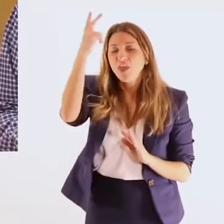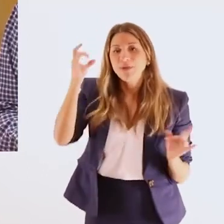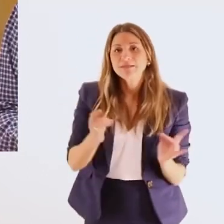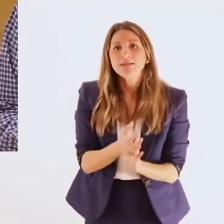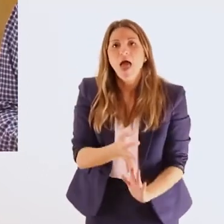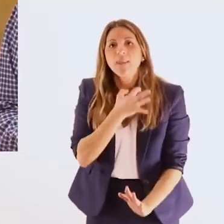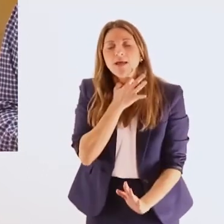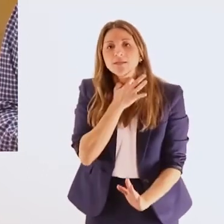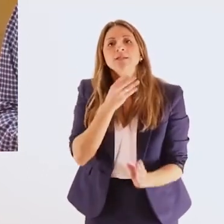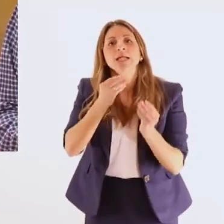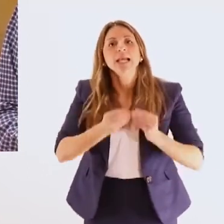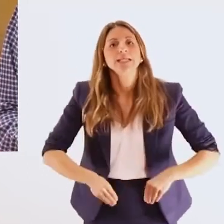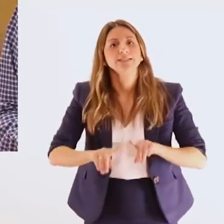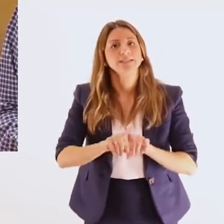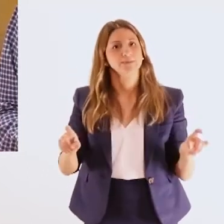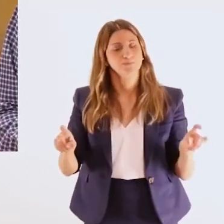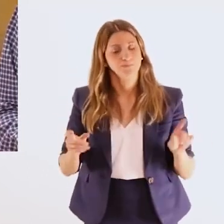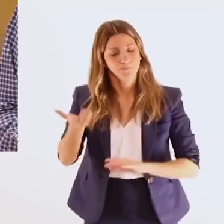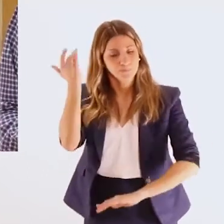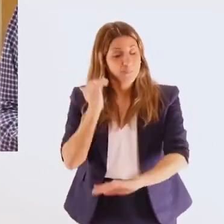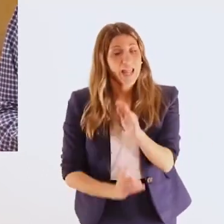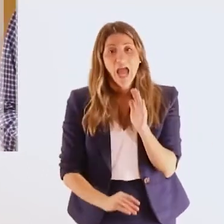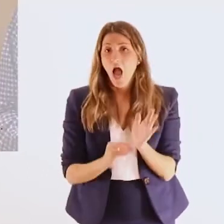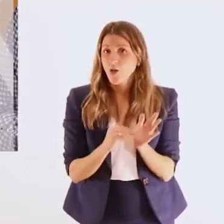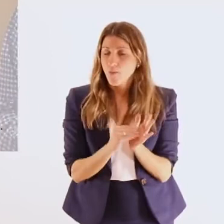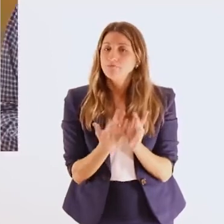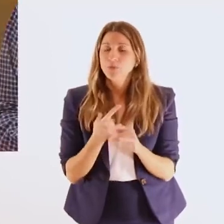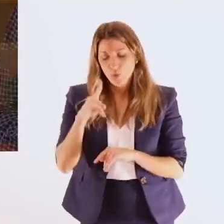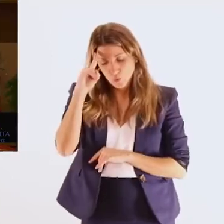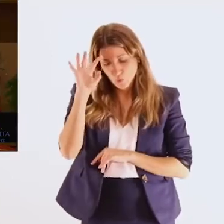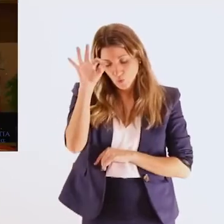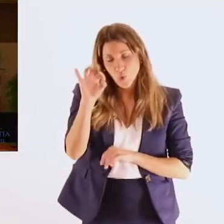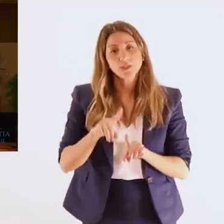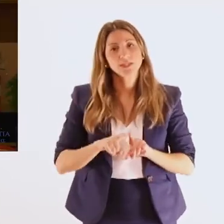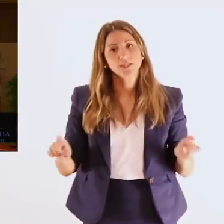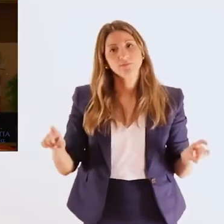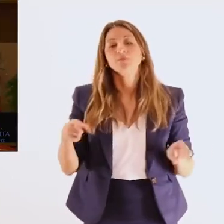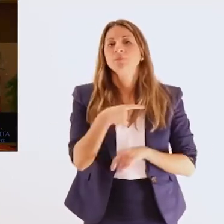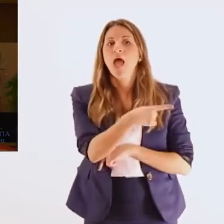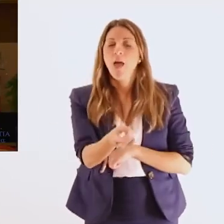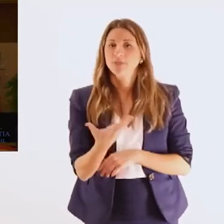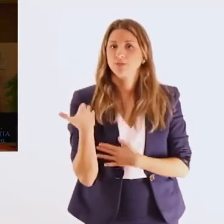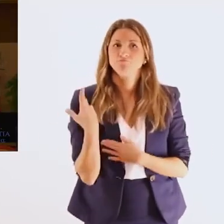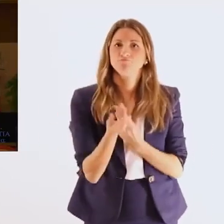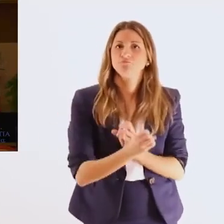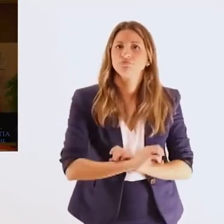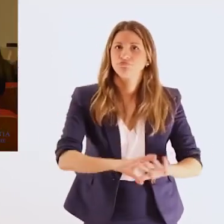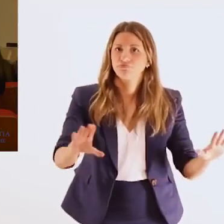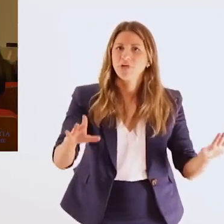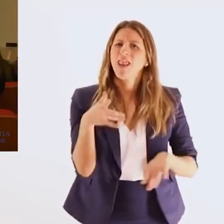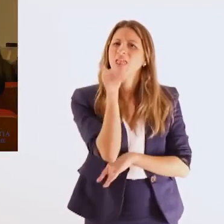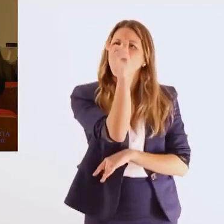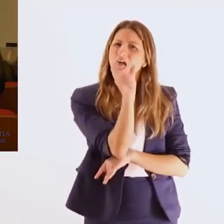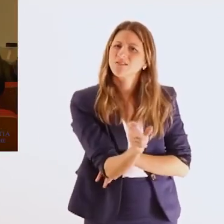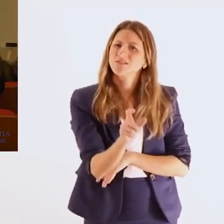ατόμων με αναπηρία σε καταστάσεις κρίσης Επιπρόσθετα στοχεύουν εξυκαιώσει τα στελέχη του Υπουργείου Εθνικής Άμυνας